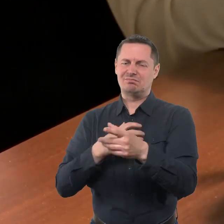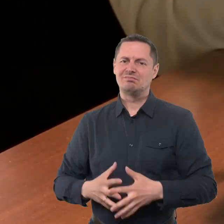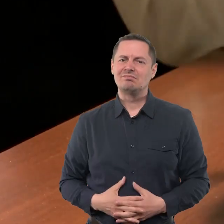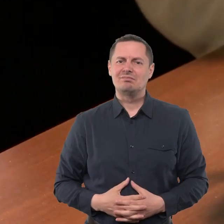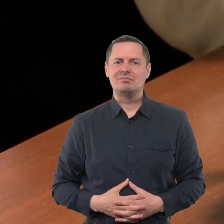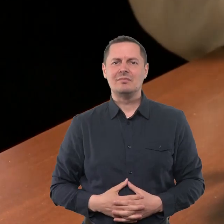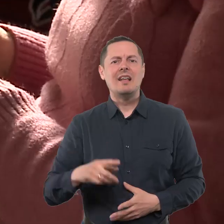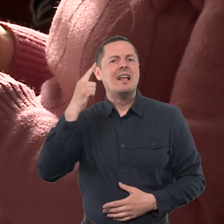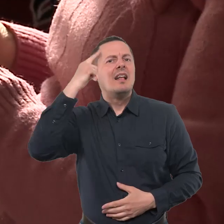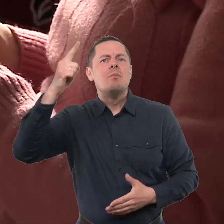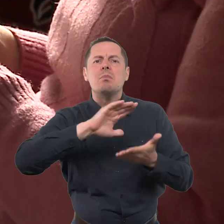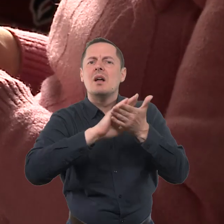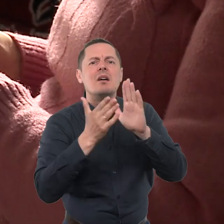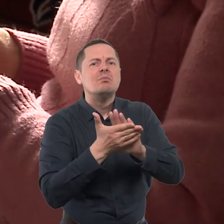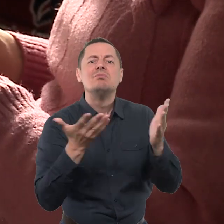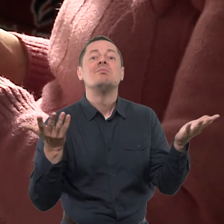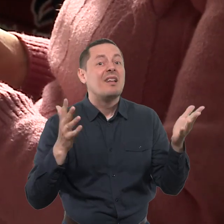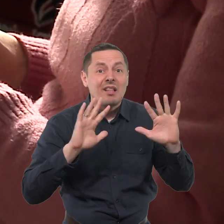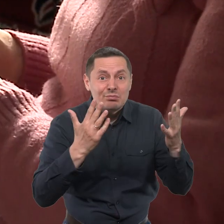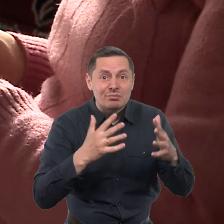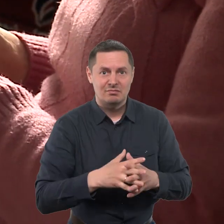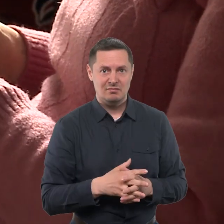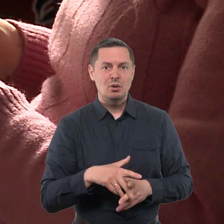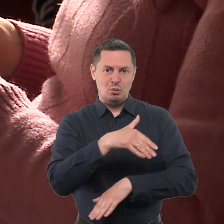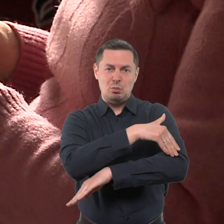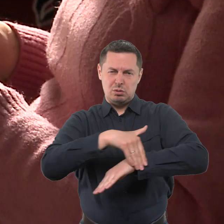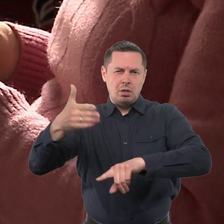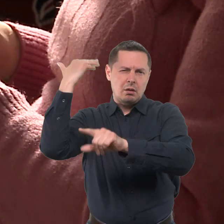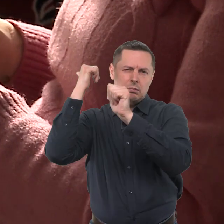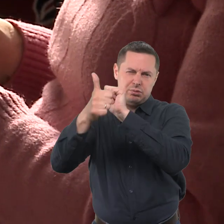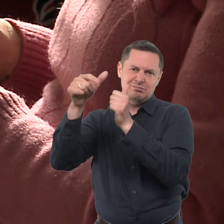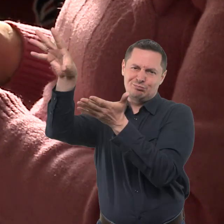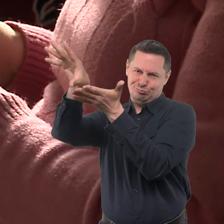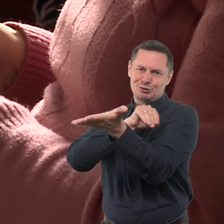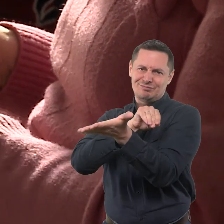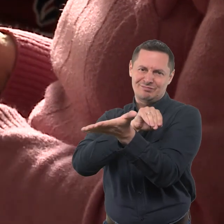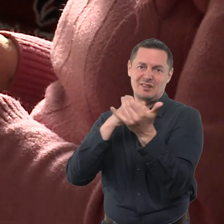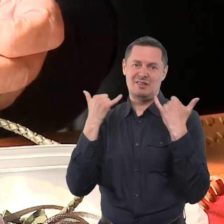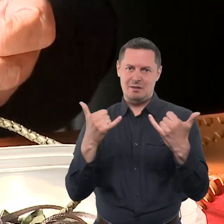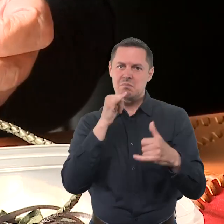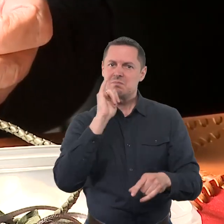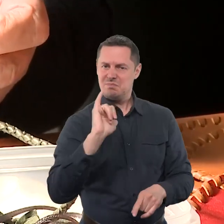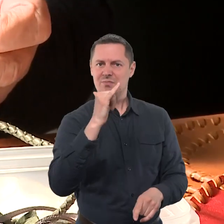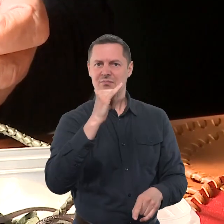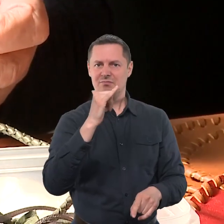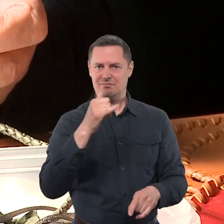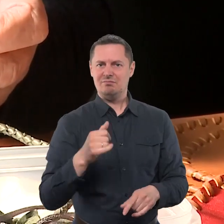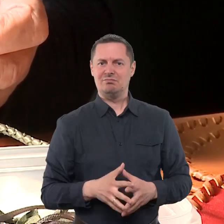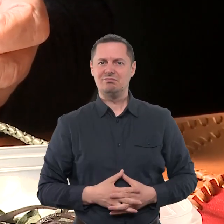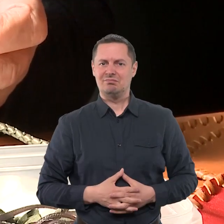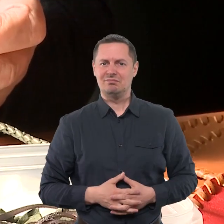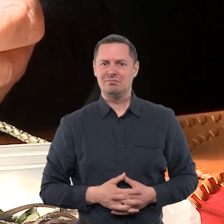iniciatyva yra paremta remintis gerąją užsienio praktiką. Šis projektas šiais metais yra